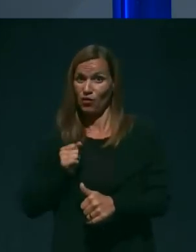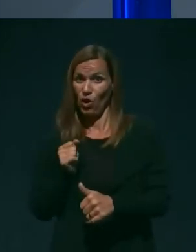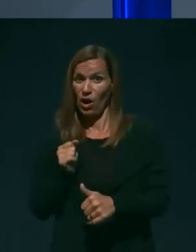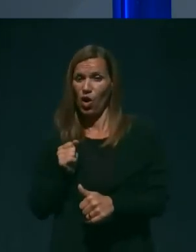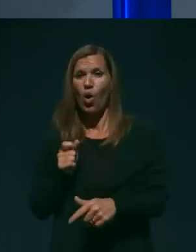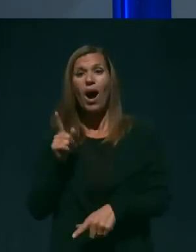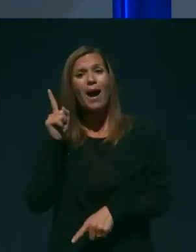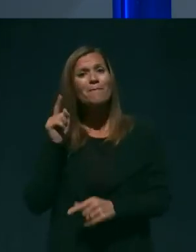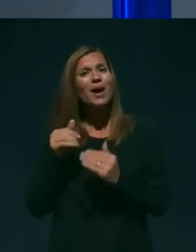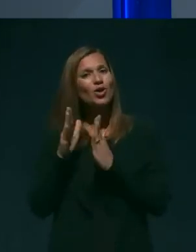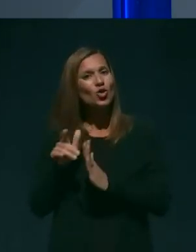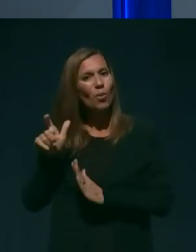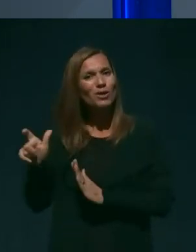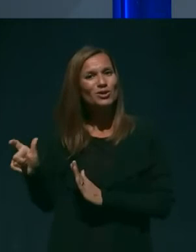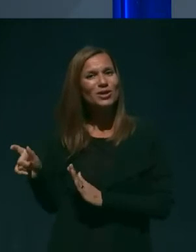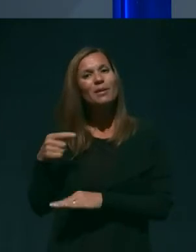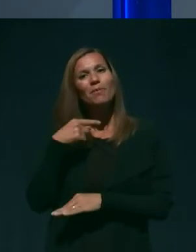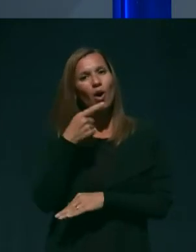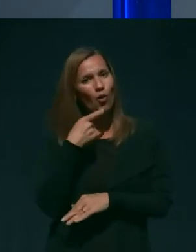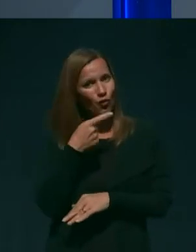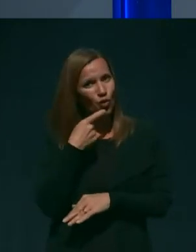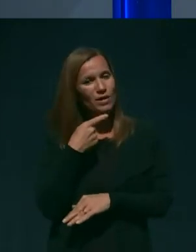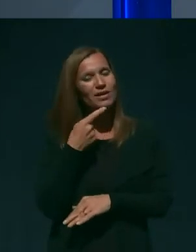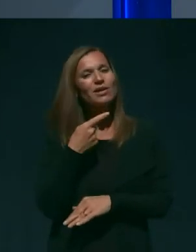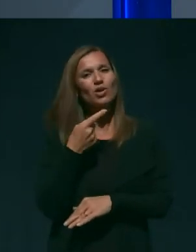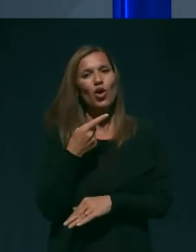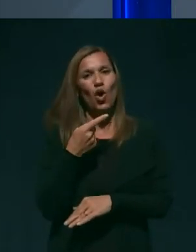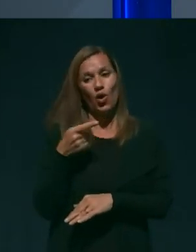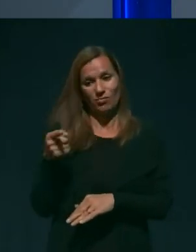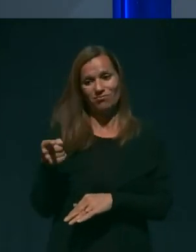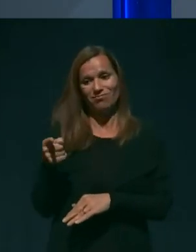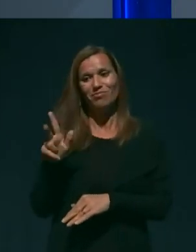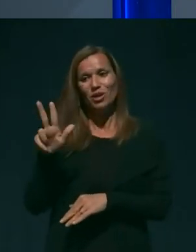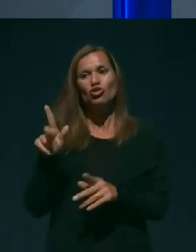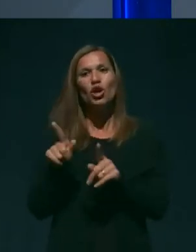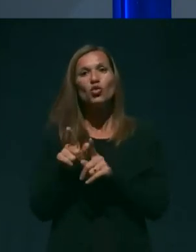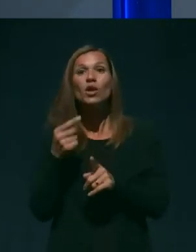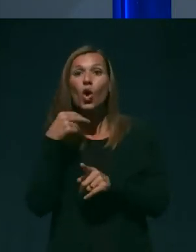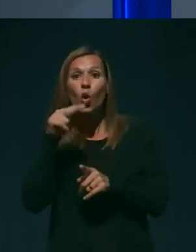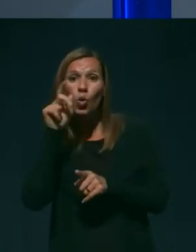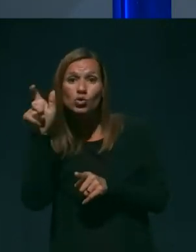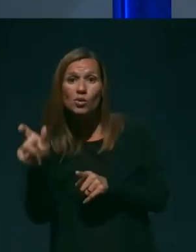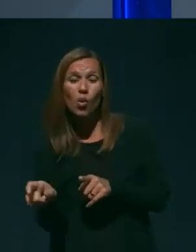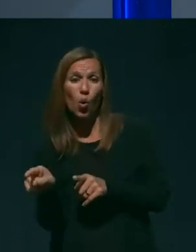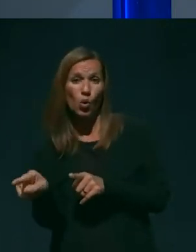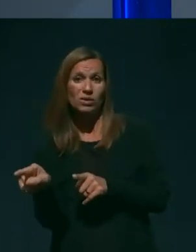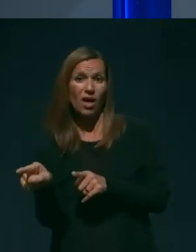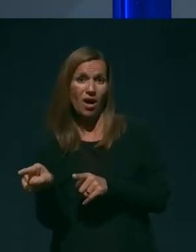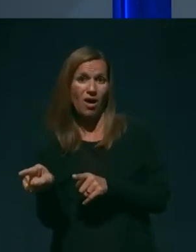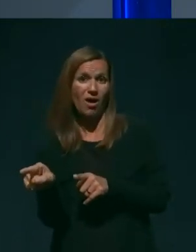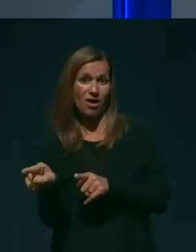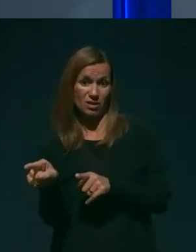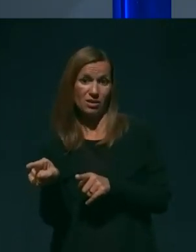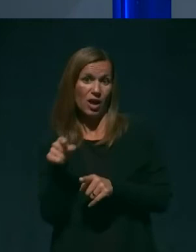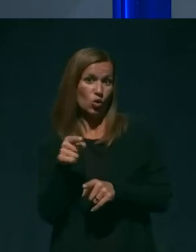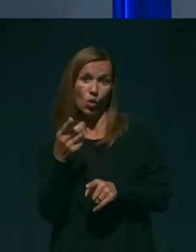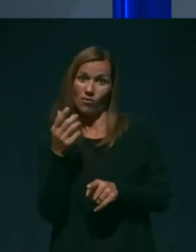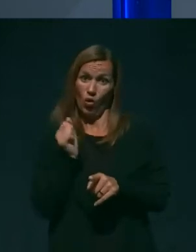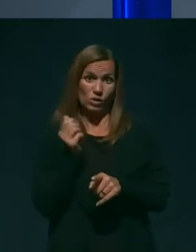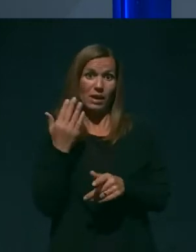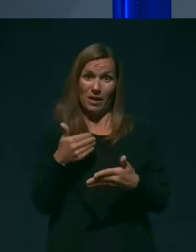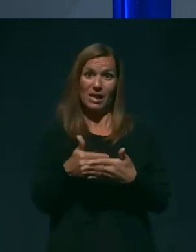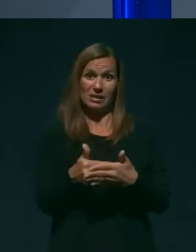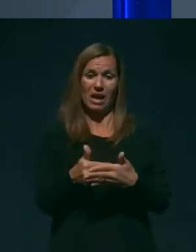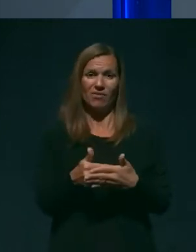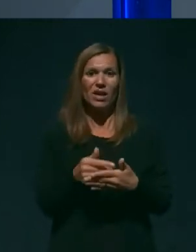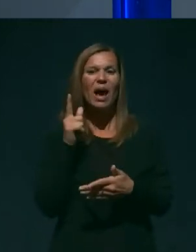izpričujejo in potrejujejo to pričanje tega gospoda, ki pa naj bi mu celo sama policija svetovala, da naj ne komunicira več z javnostjo. Torej, da se je